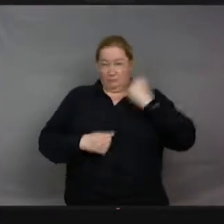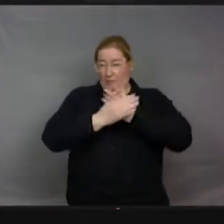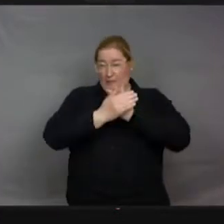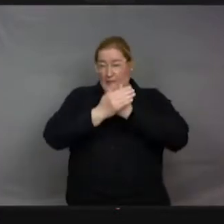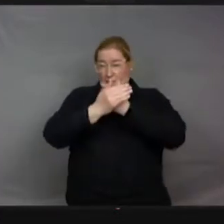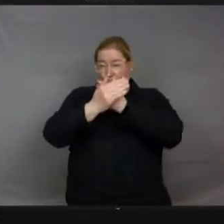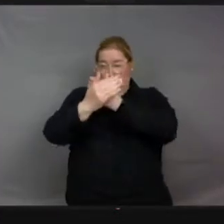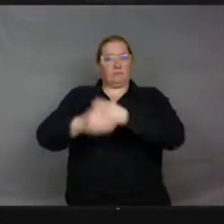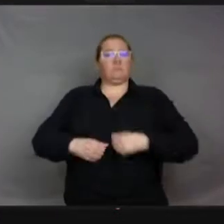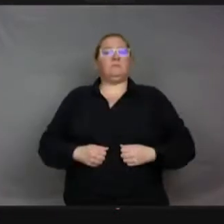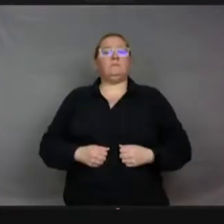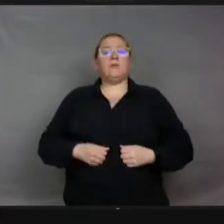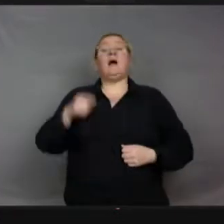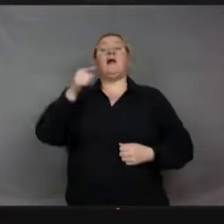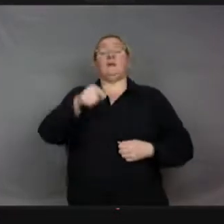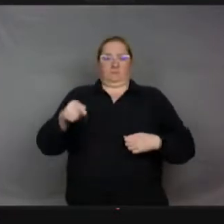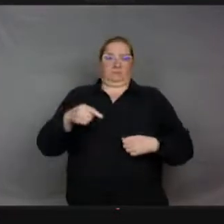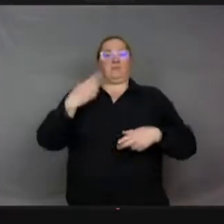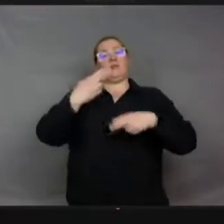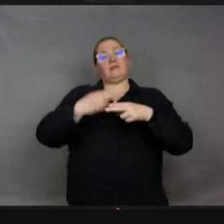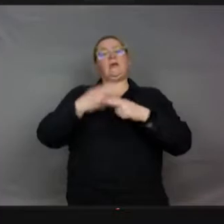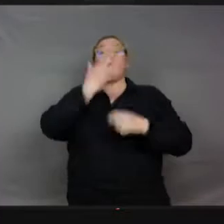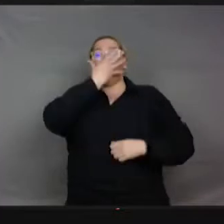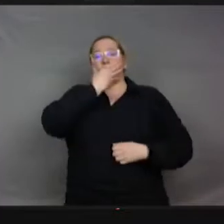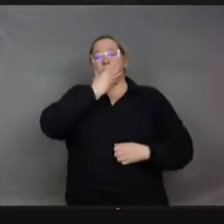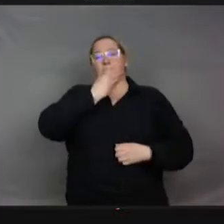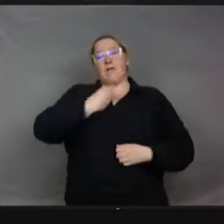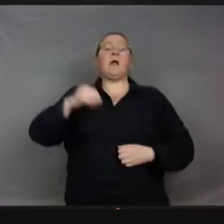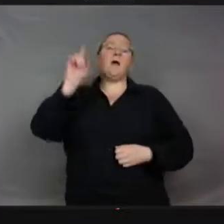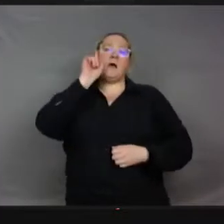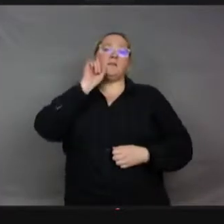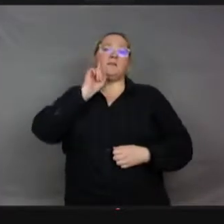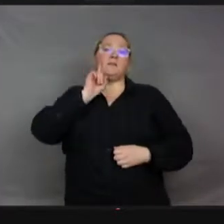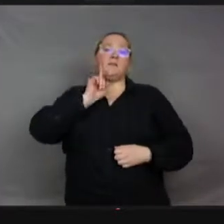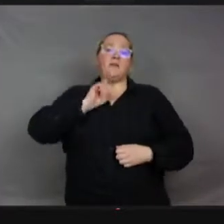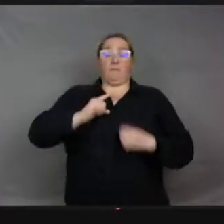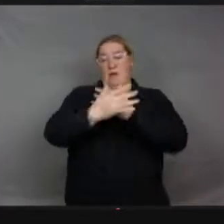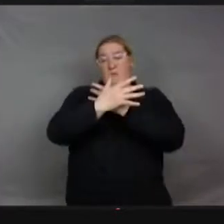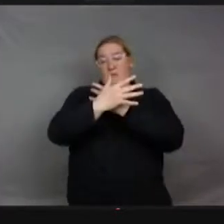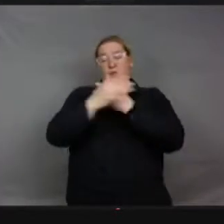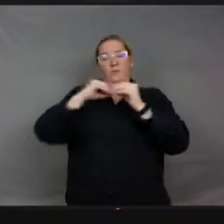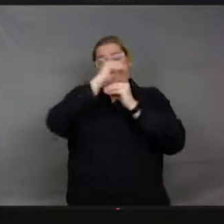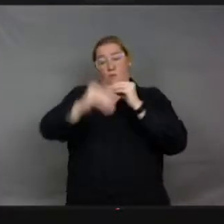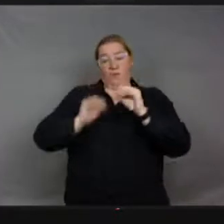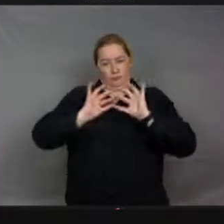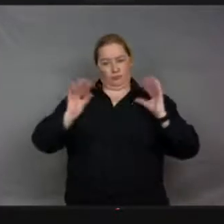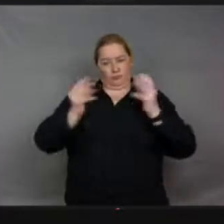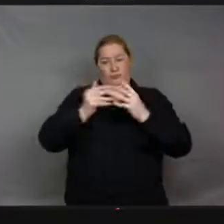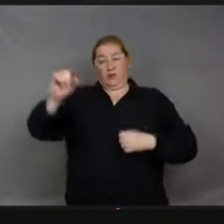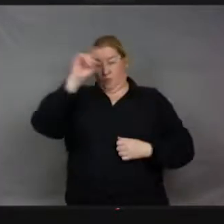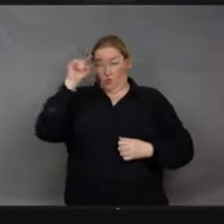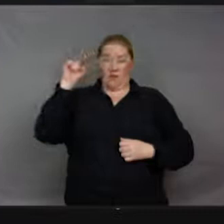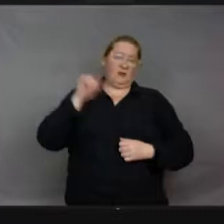voulais vous parler qui s'appelle la Belle Dame, tapée Belle Dame, c'est un des papillons les plus répandus dans le monde. Pourquoi ? Parce qu'il sait un grand, grand voilier. Il vole